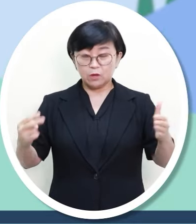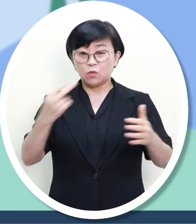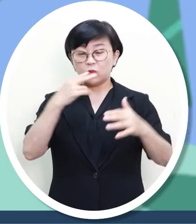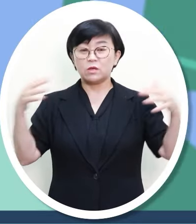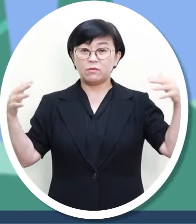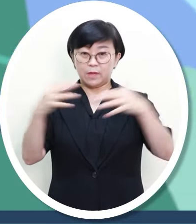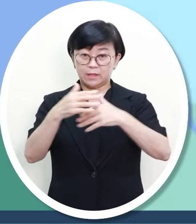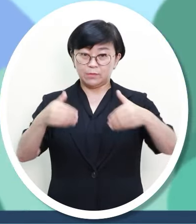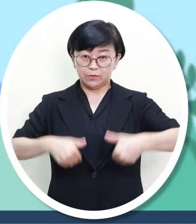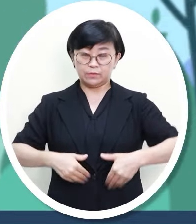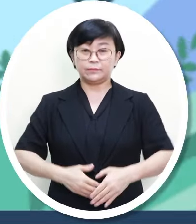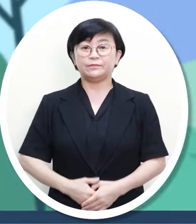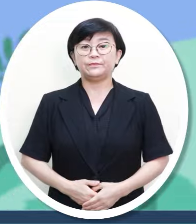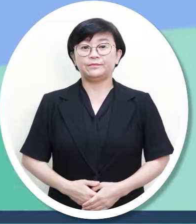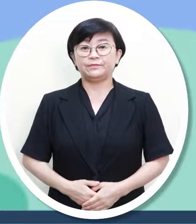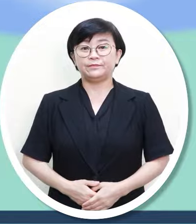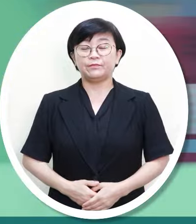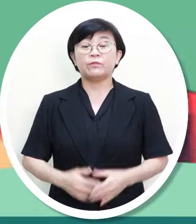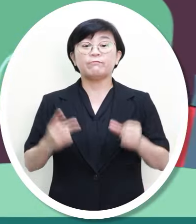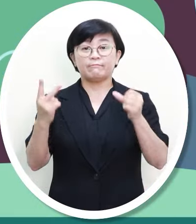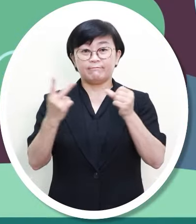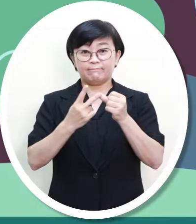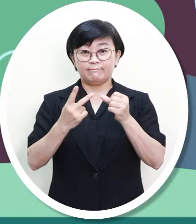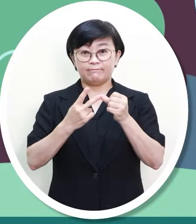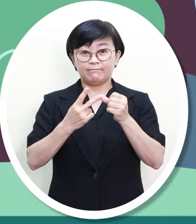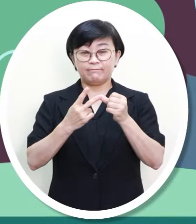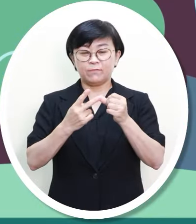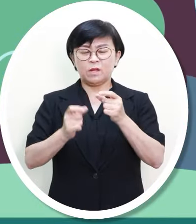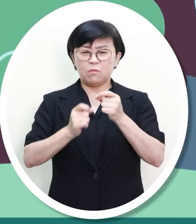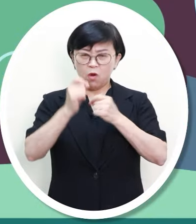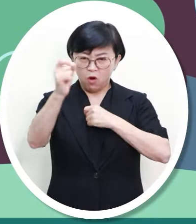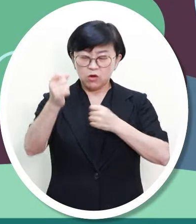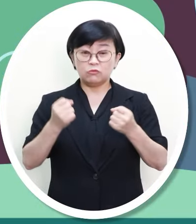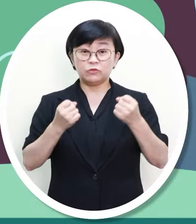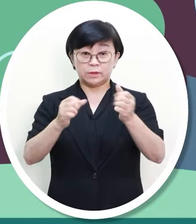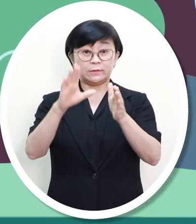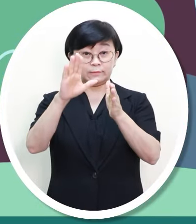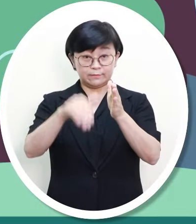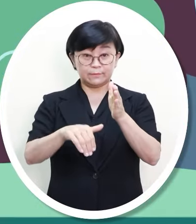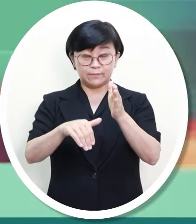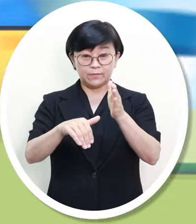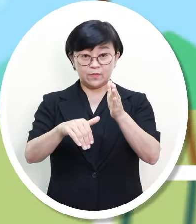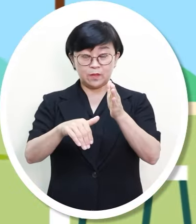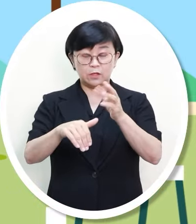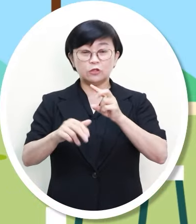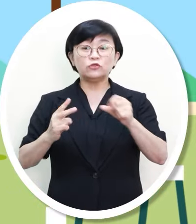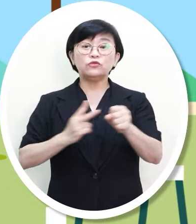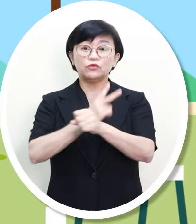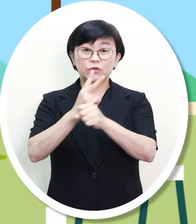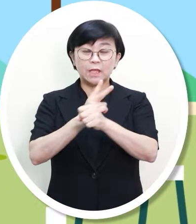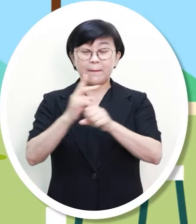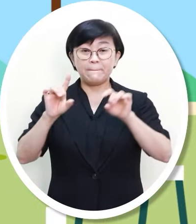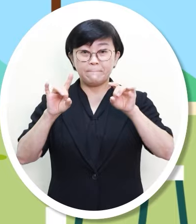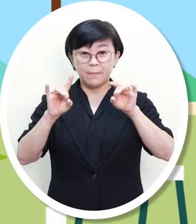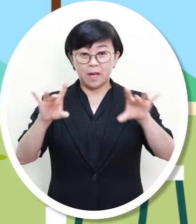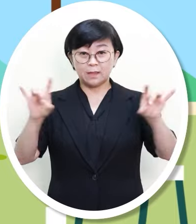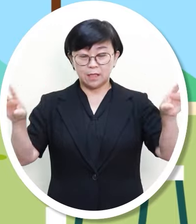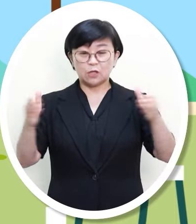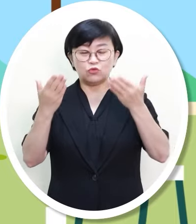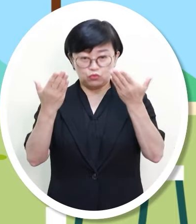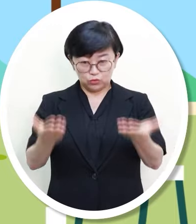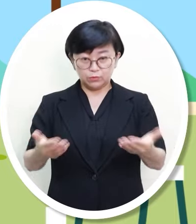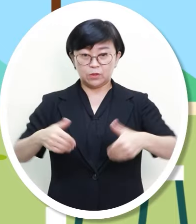신선한 공기를 유입해주세요. 두 번째, 장거리 운전을 할 때는 최소 2시간에 한 번씩